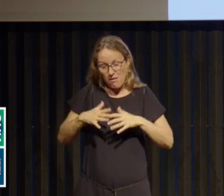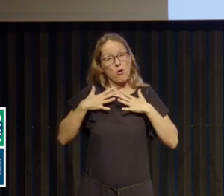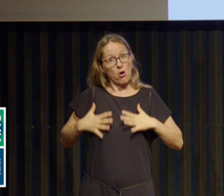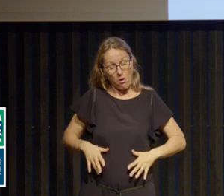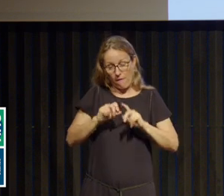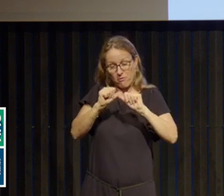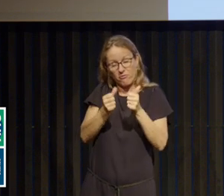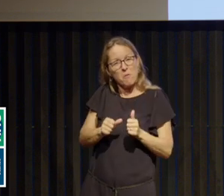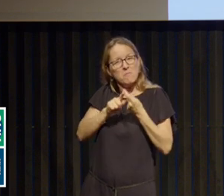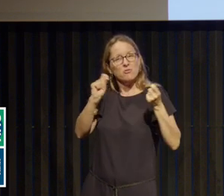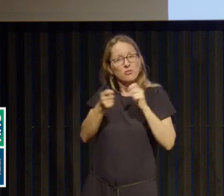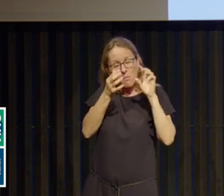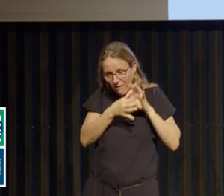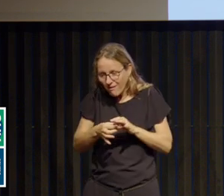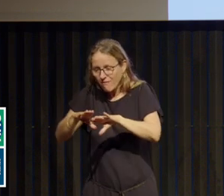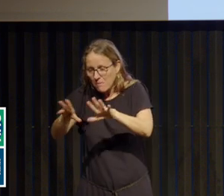de la famille.